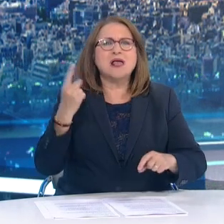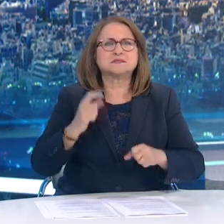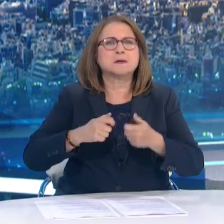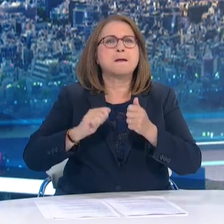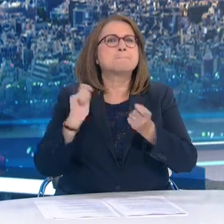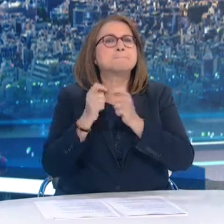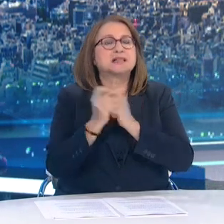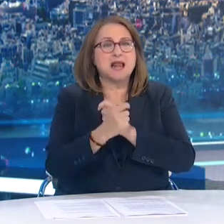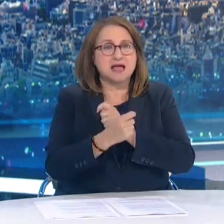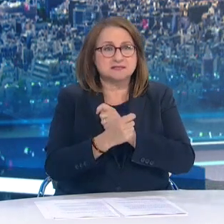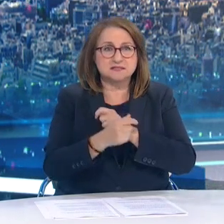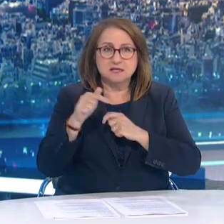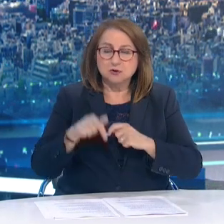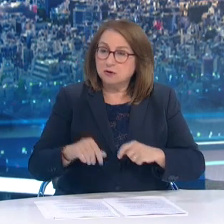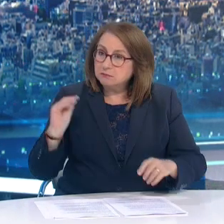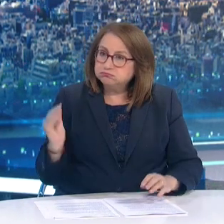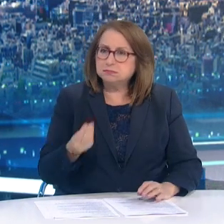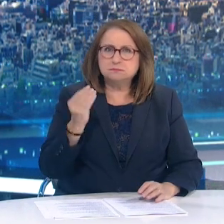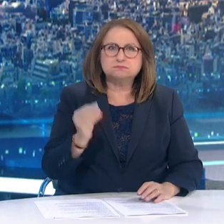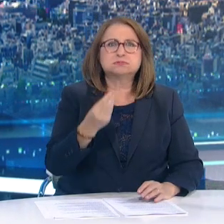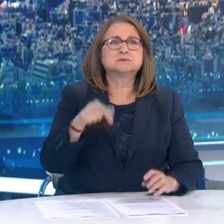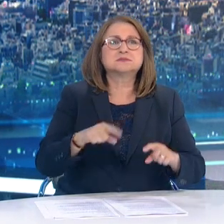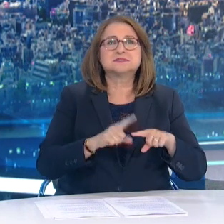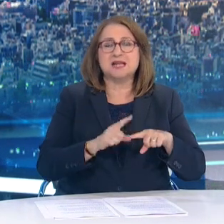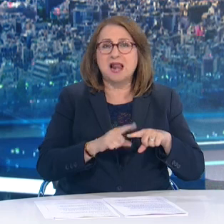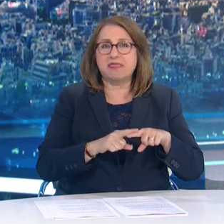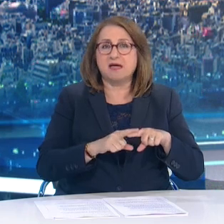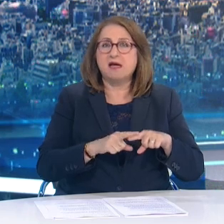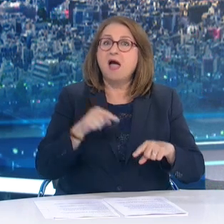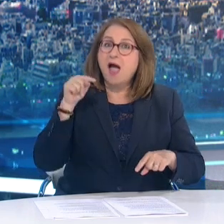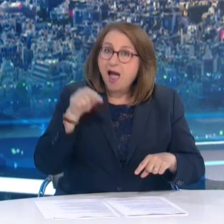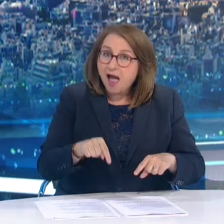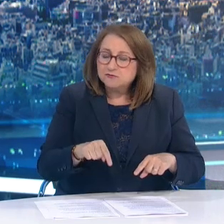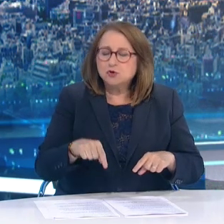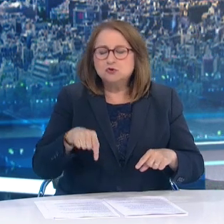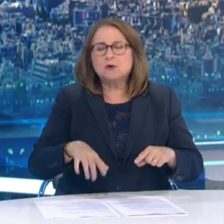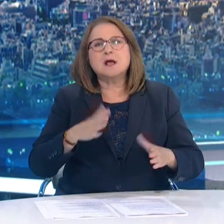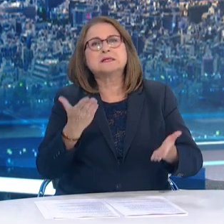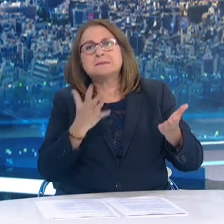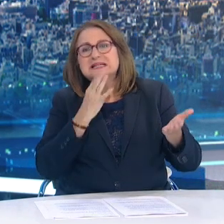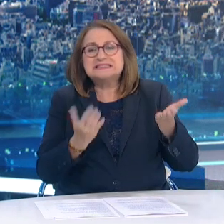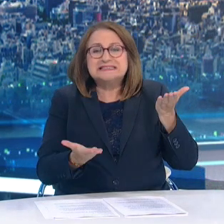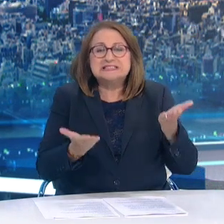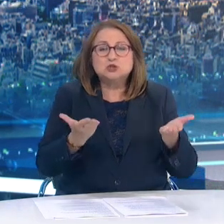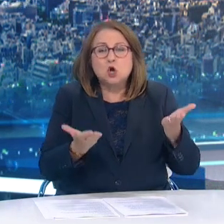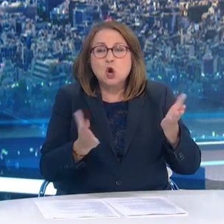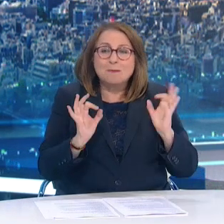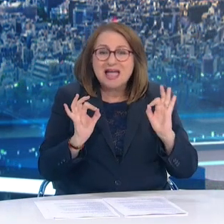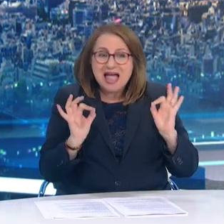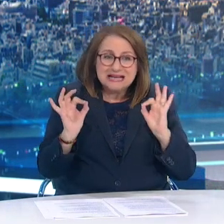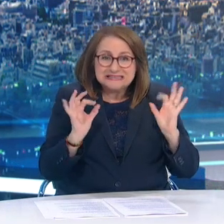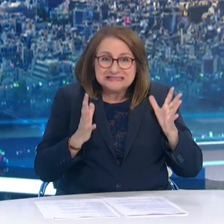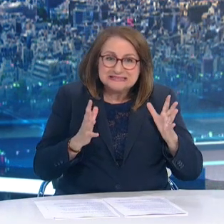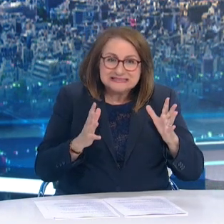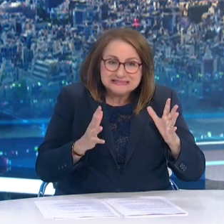άλλωστε θα γίνονταν κάτι διαφορετικό, γεγονός που αλλάζει αρκετά την ισορροπία των δεδομένων αλλά και τις σκέψεις μας για το πώς θα